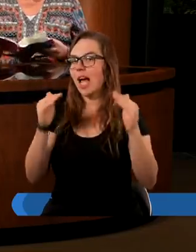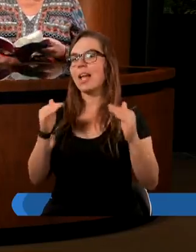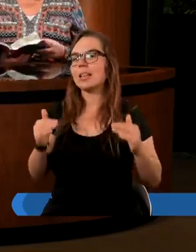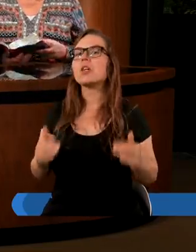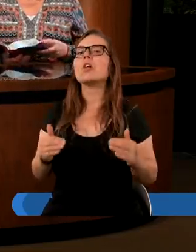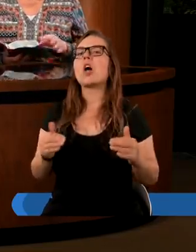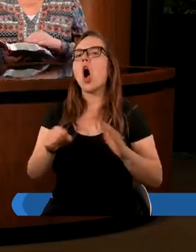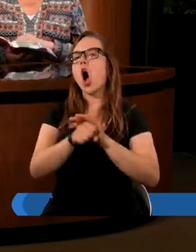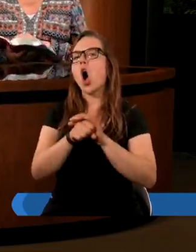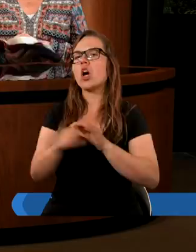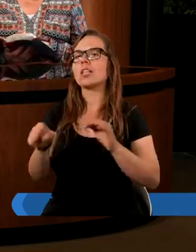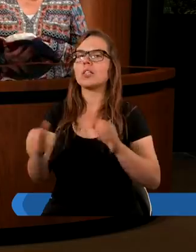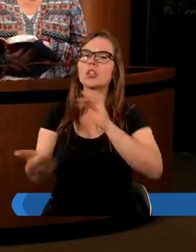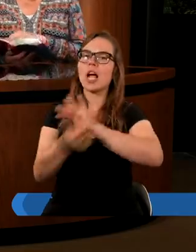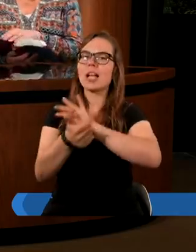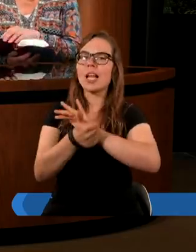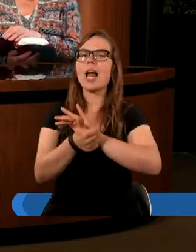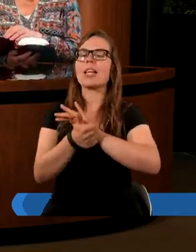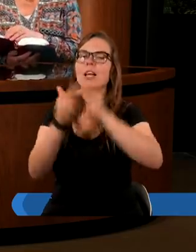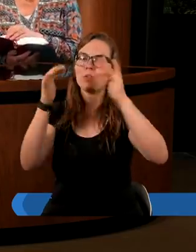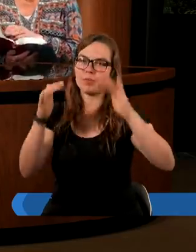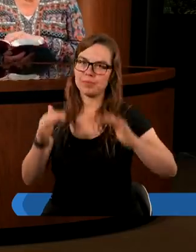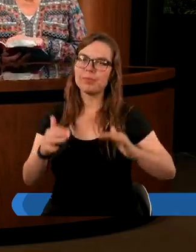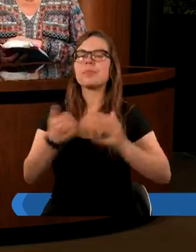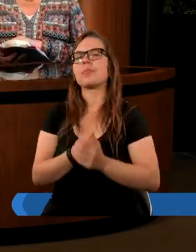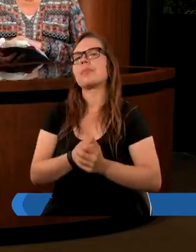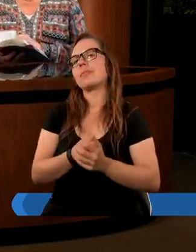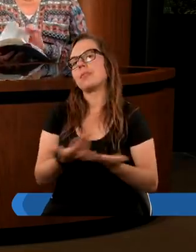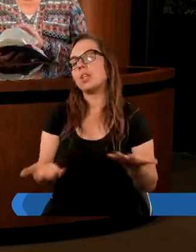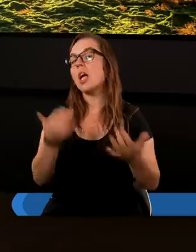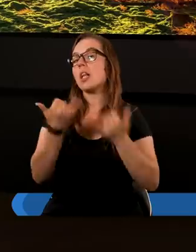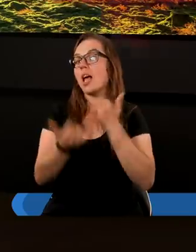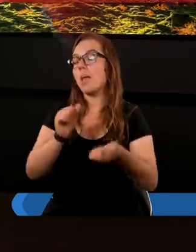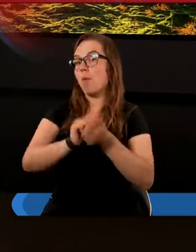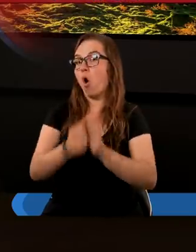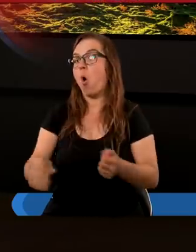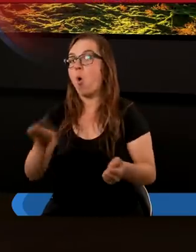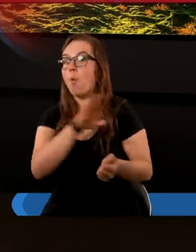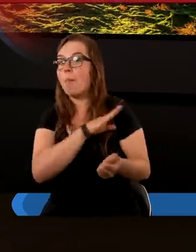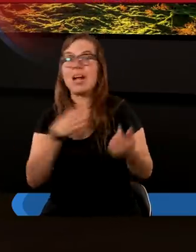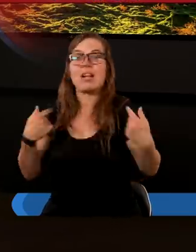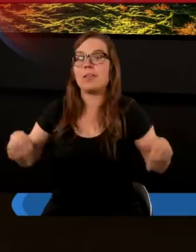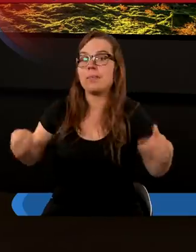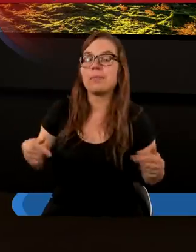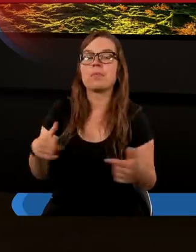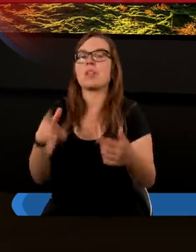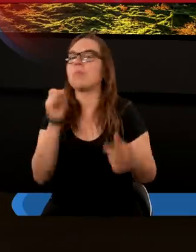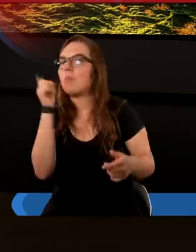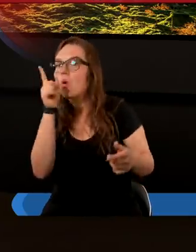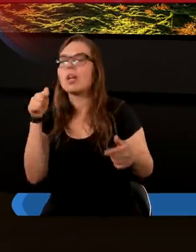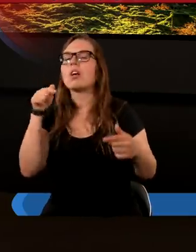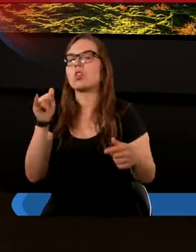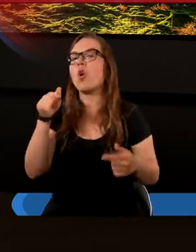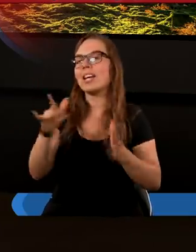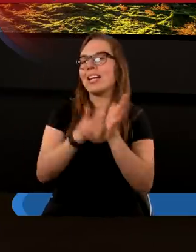od 16. Jeśli bowiem umarli, nie bywają wzbudzeni,